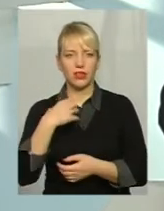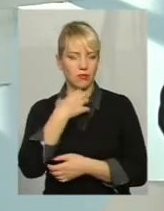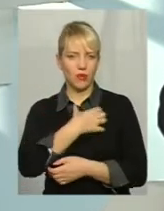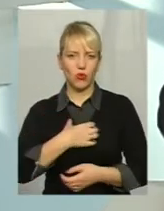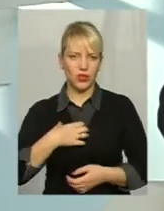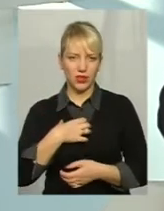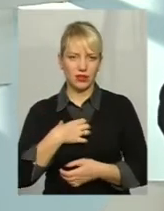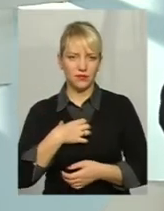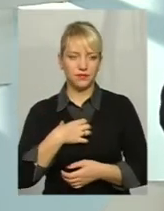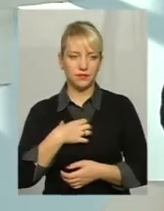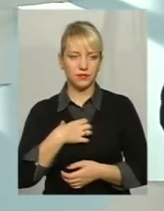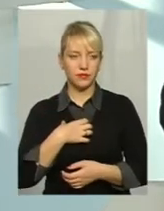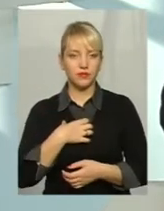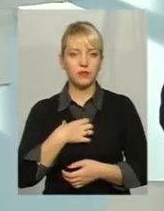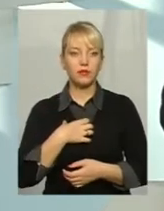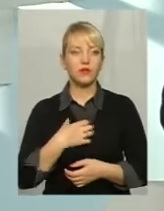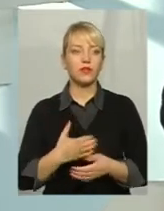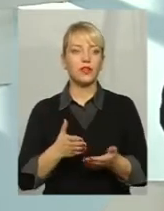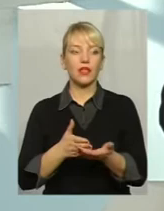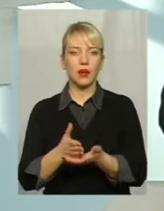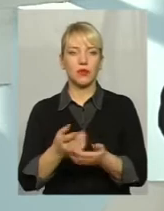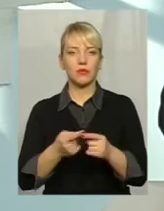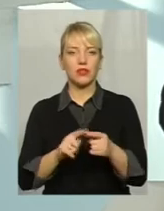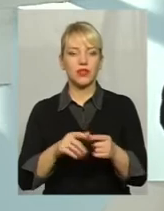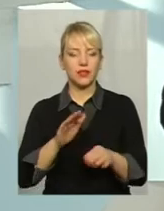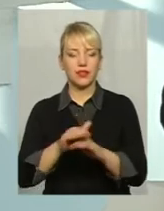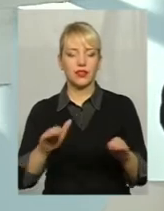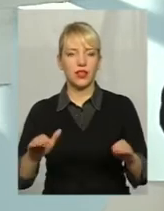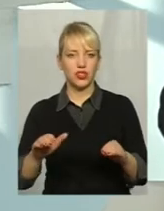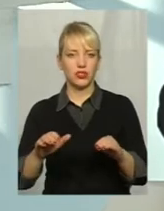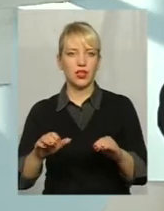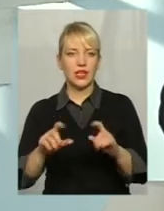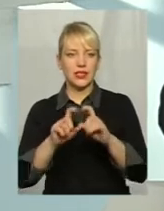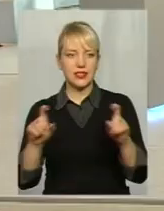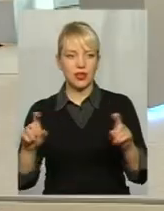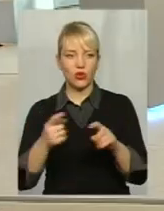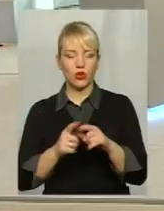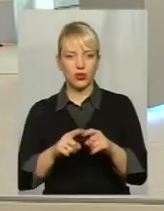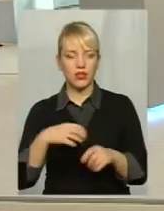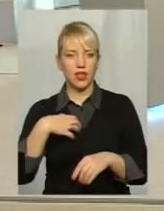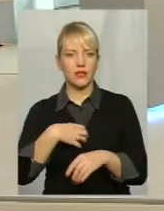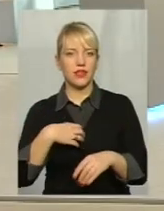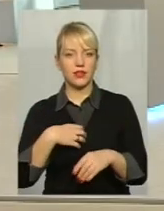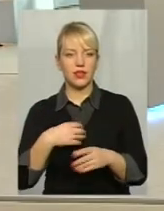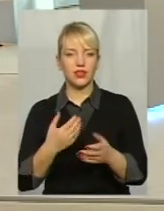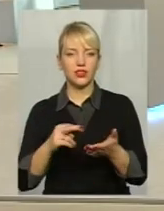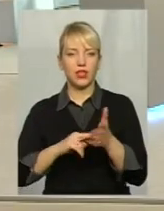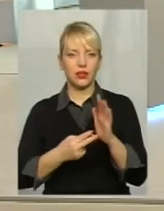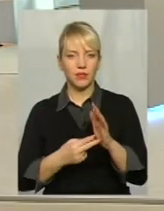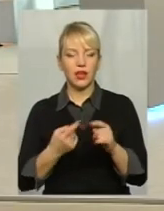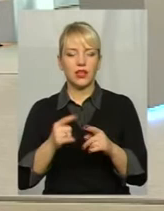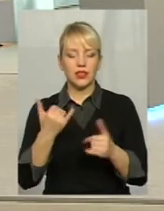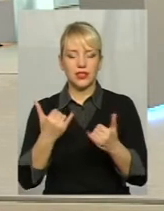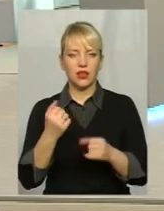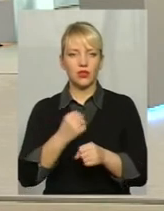пріоритетних напрямків – це є дитячий садок Тобто оце є тим ключовим Ми зараз робимо проєкт